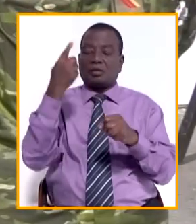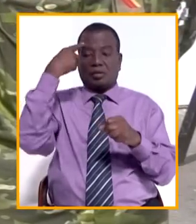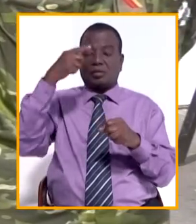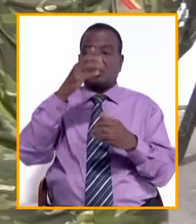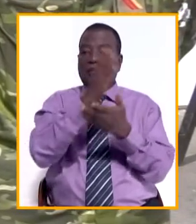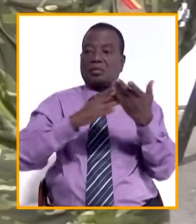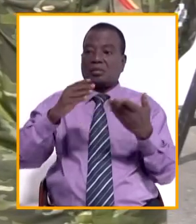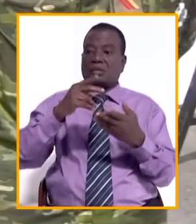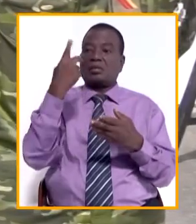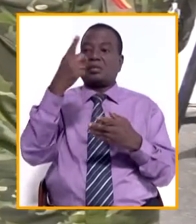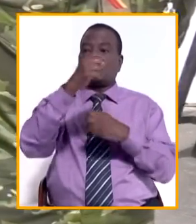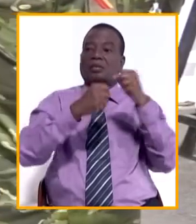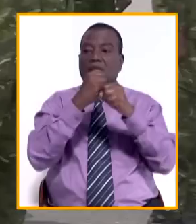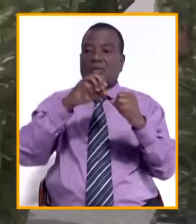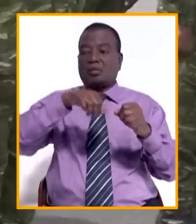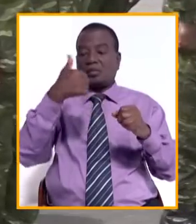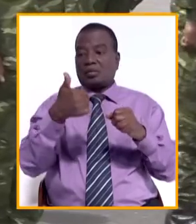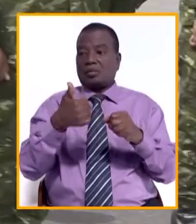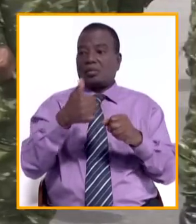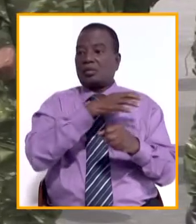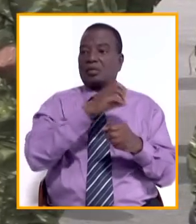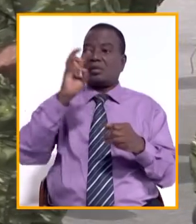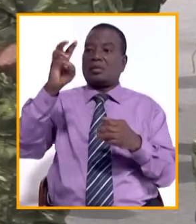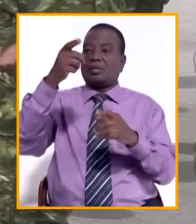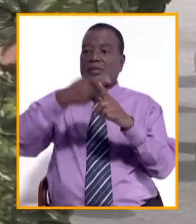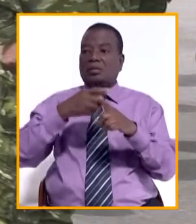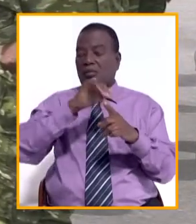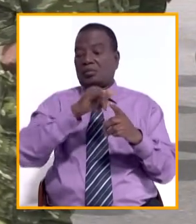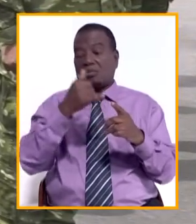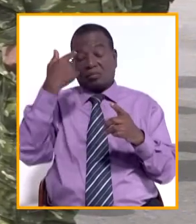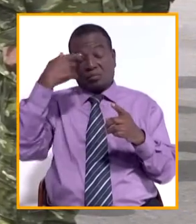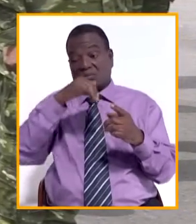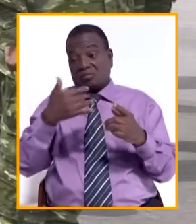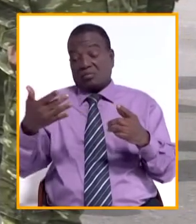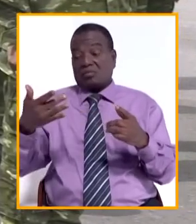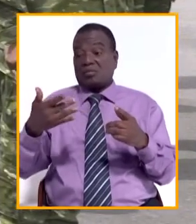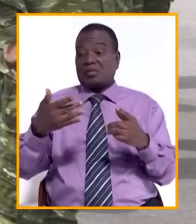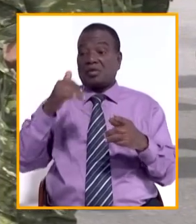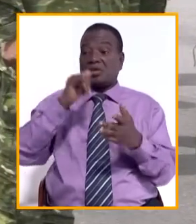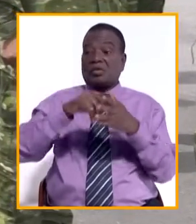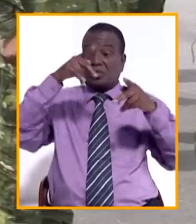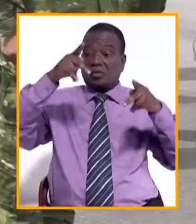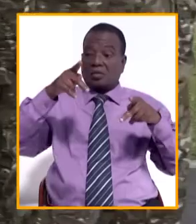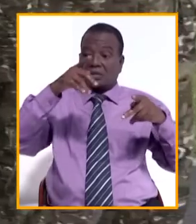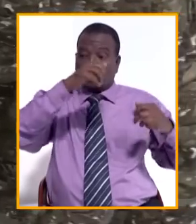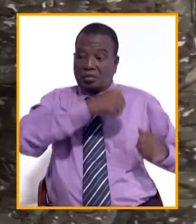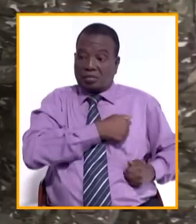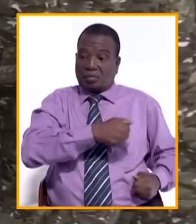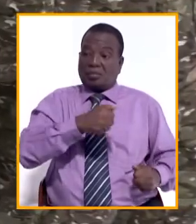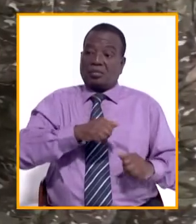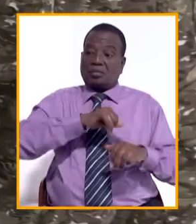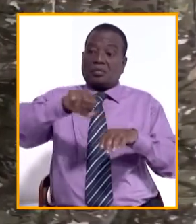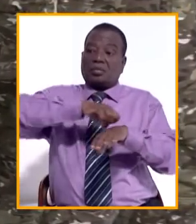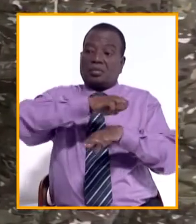pour d'autres et six mois pour quelques-uns. Ces 852 soldats ivoiriens récemment engagés au Mali dans le cadre de la MINUSMA,